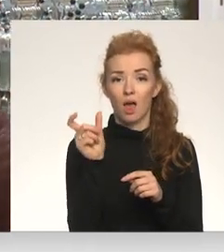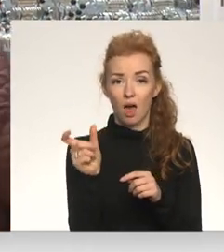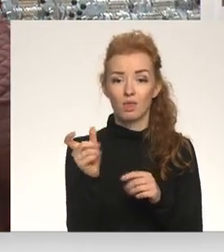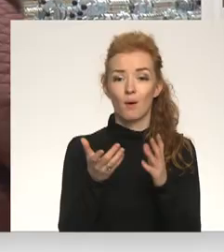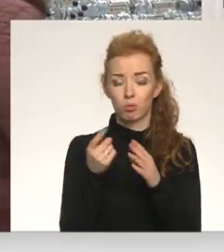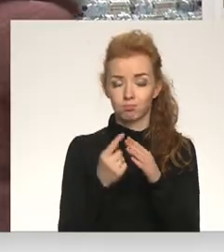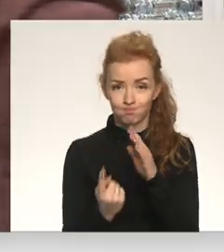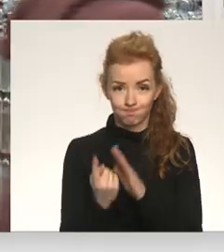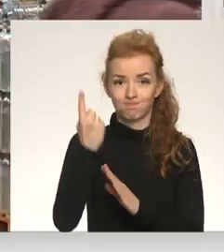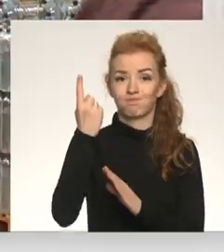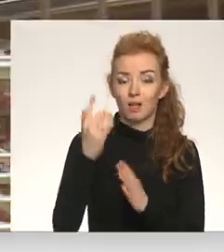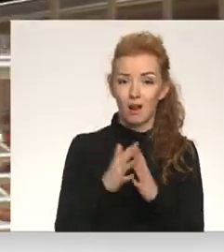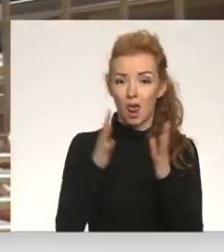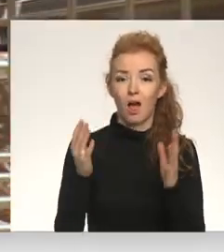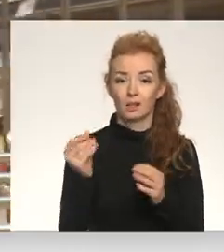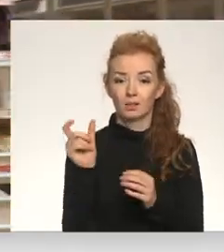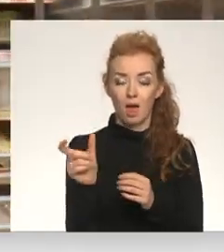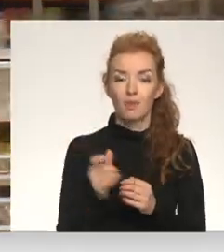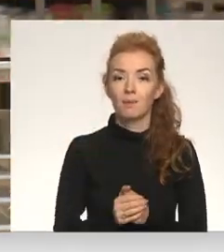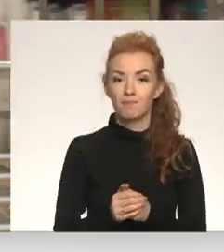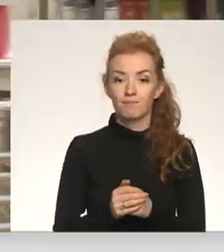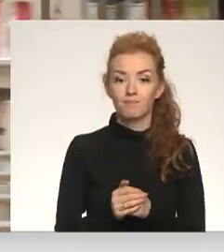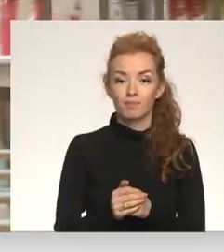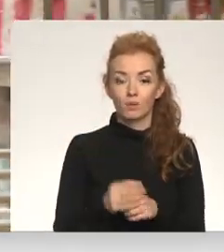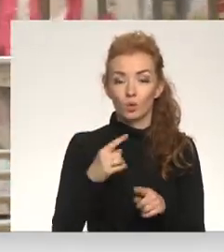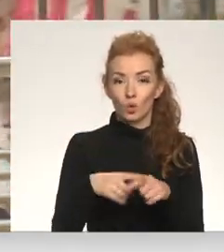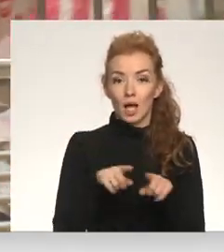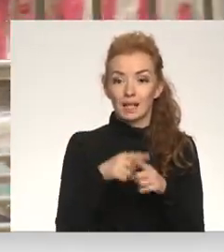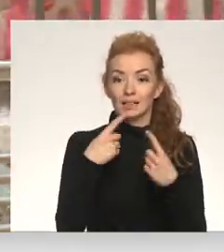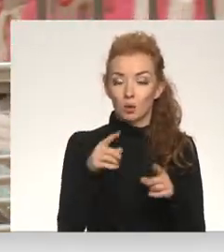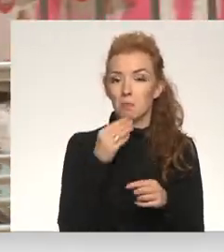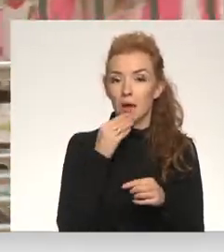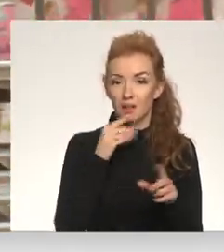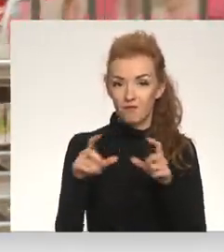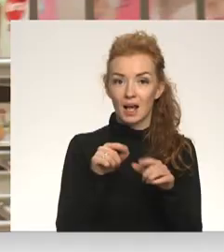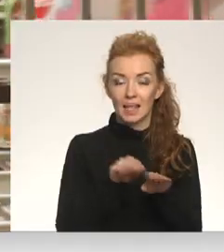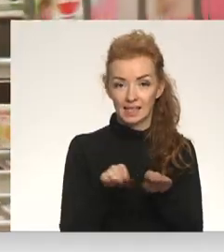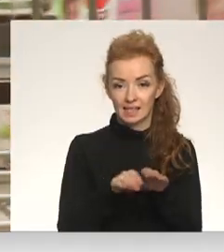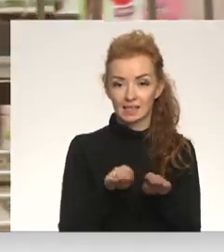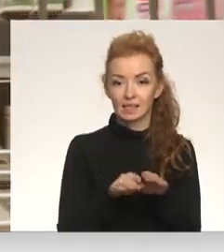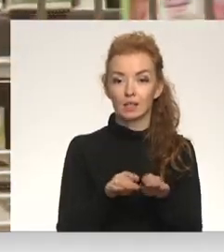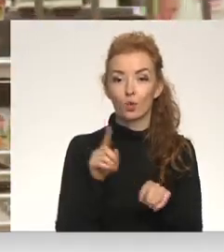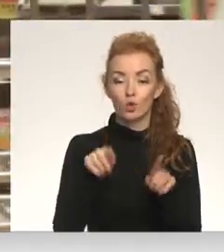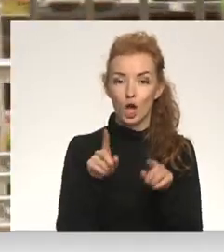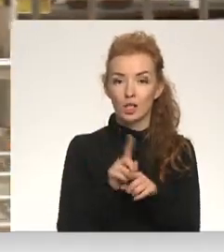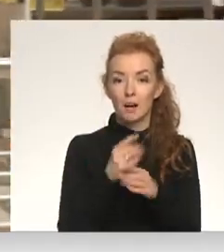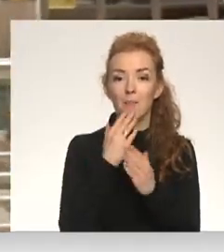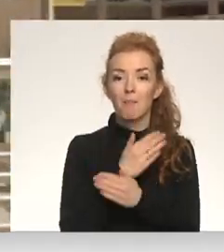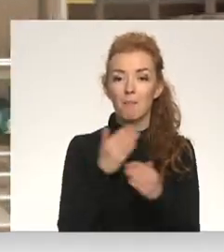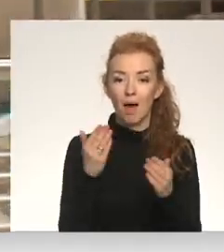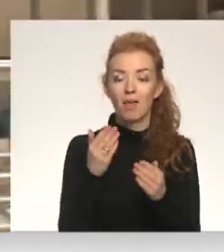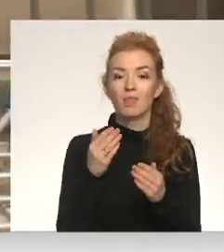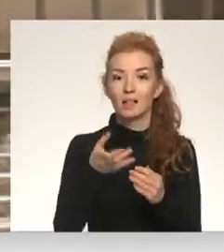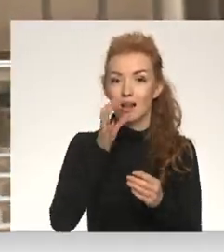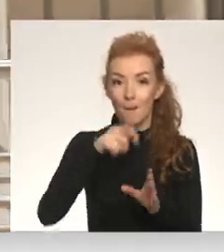neadekvāta šim brīdim. Līdzīgaini pavars arī citos pārtikas veiklos. Dažbiet līdz pēdējai pats viņai izpirkt arī